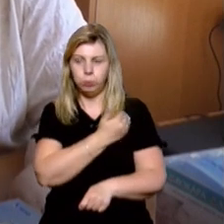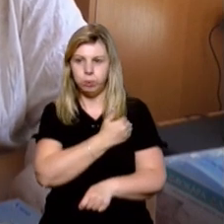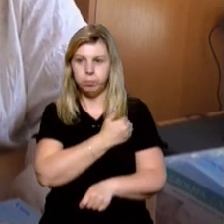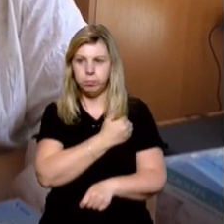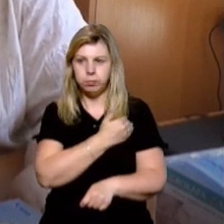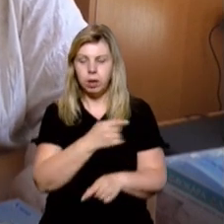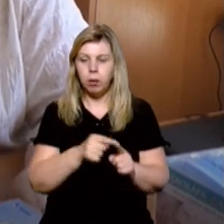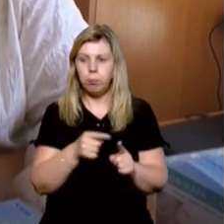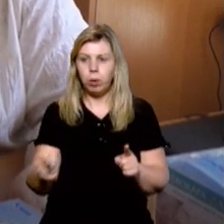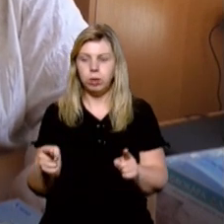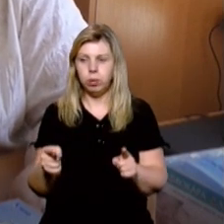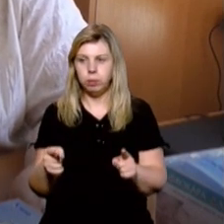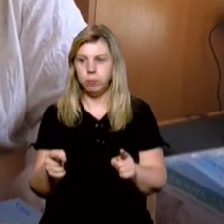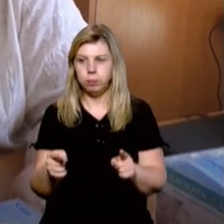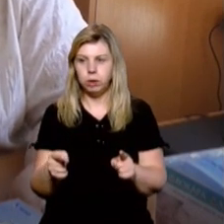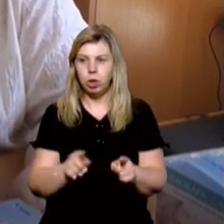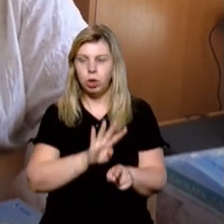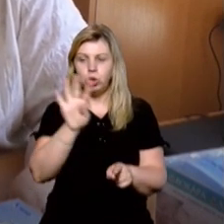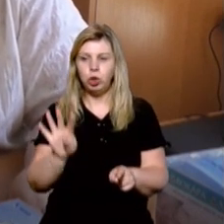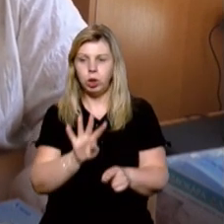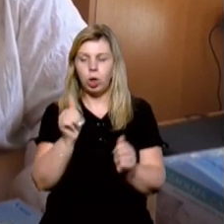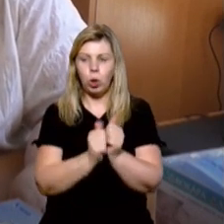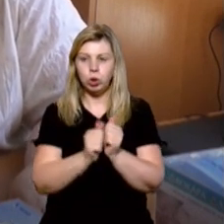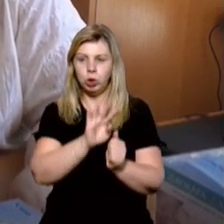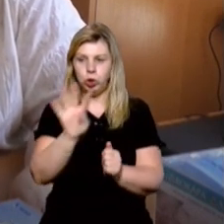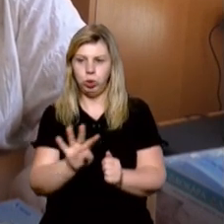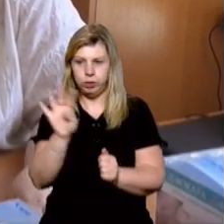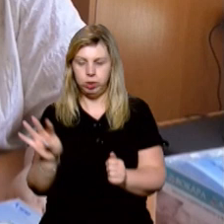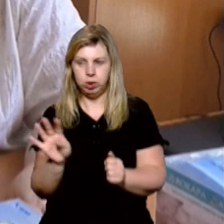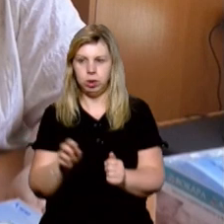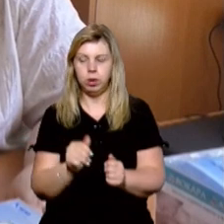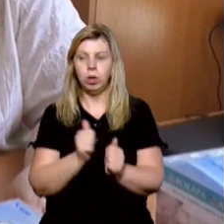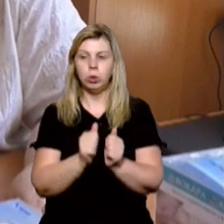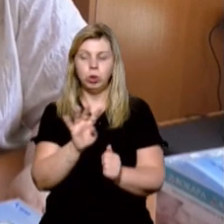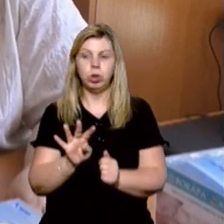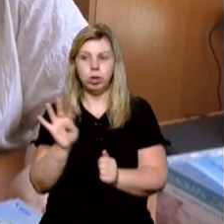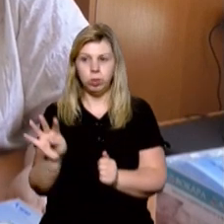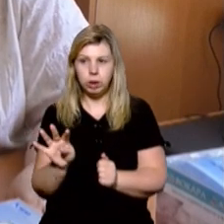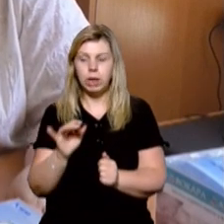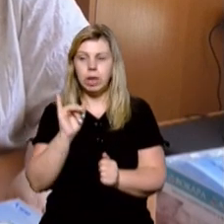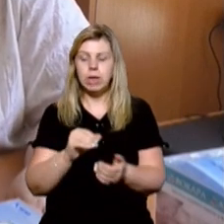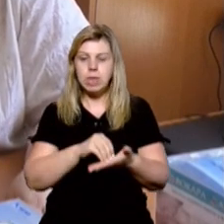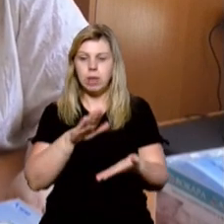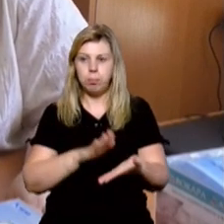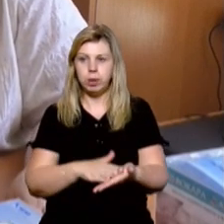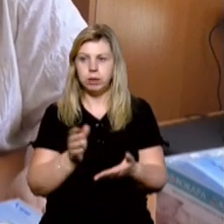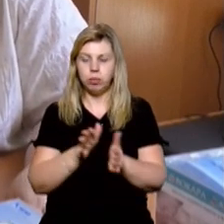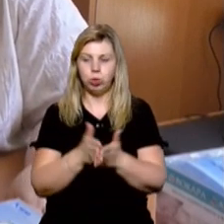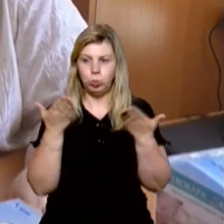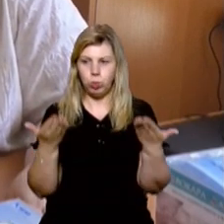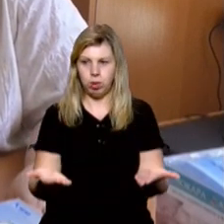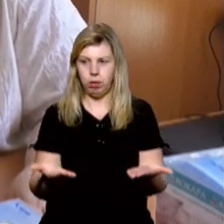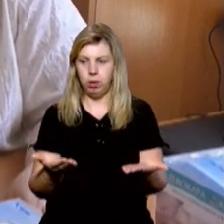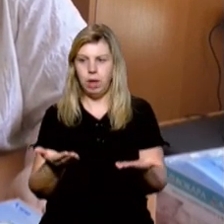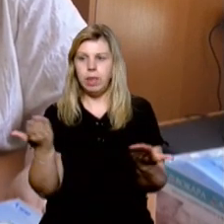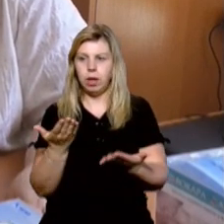кожних 4 години і записуватися в відповідальний